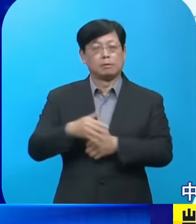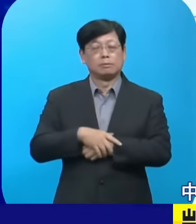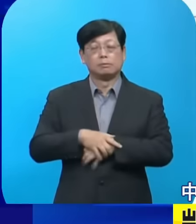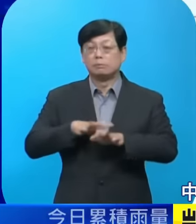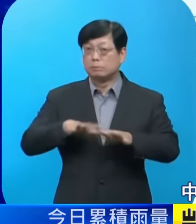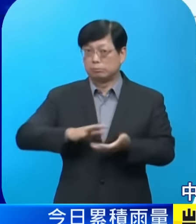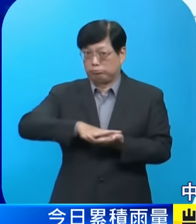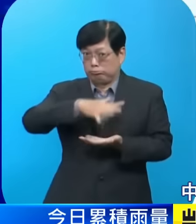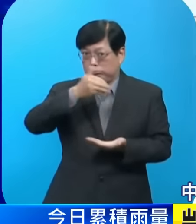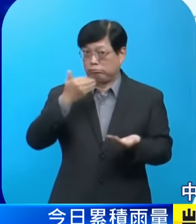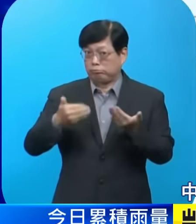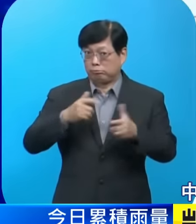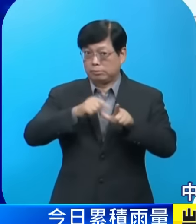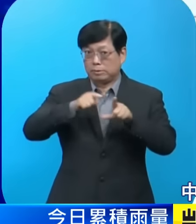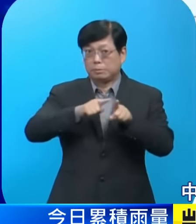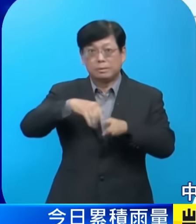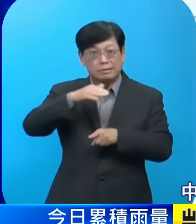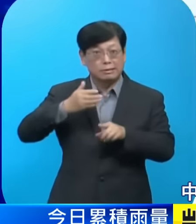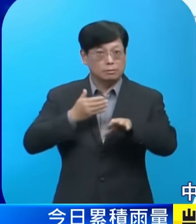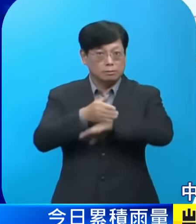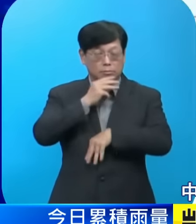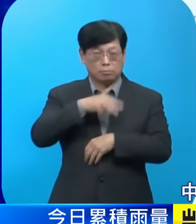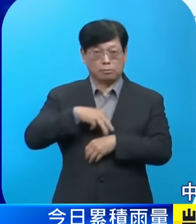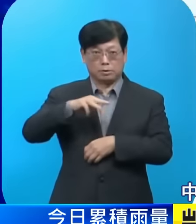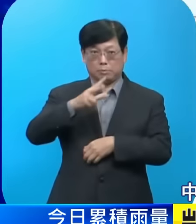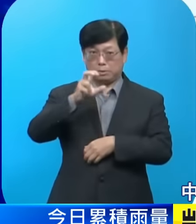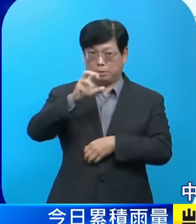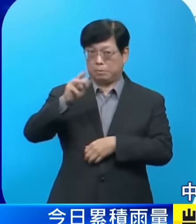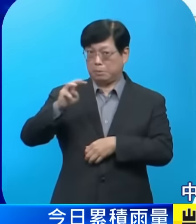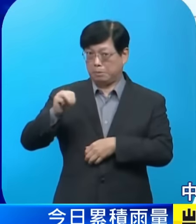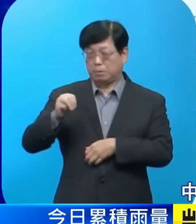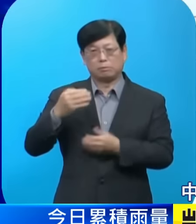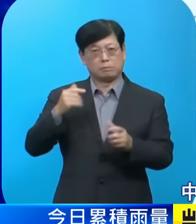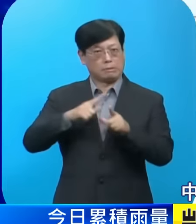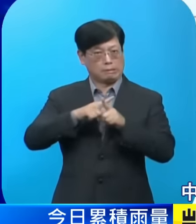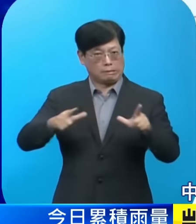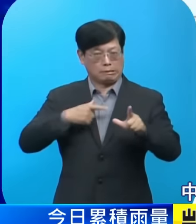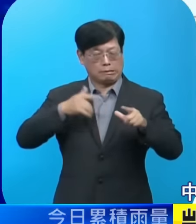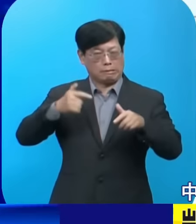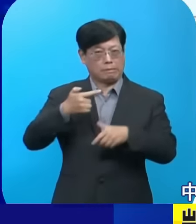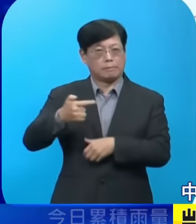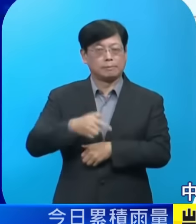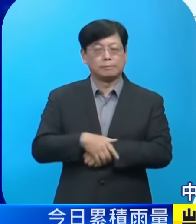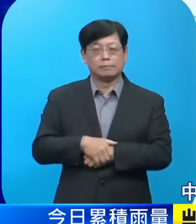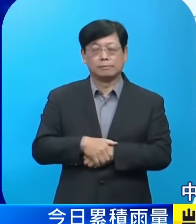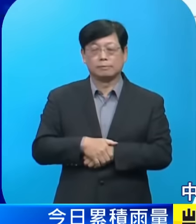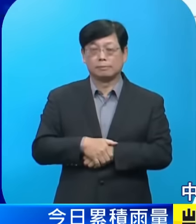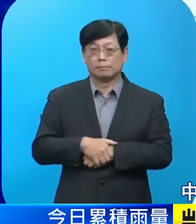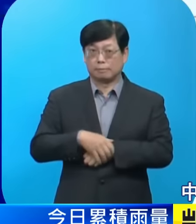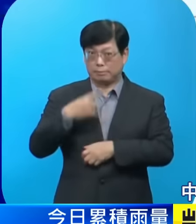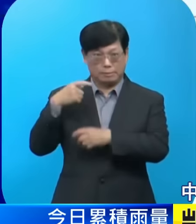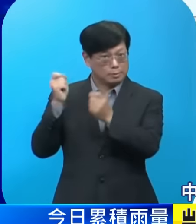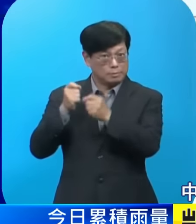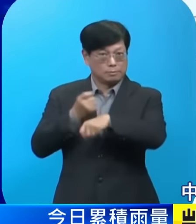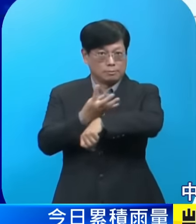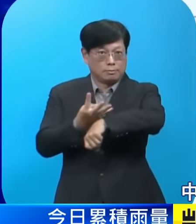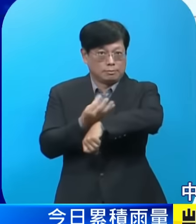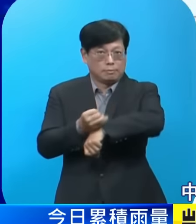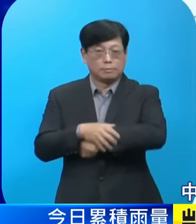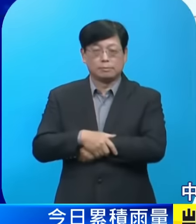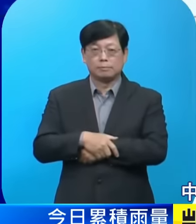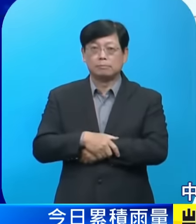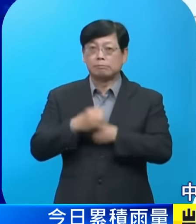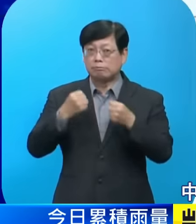目前的累積雨量在太平山已經超過了370毫米達到大豪雨的等級了那在最近幾個小時